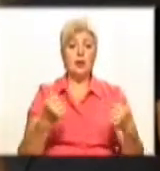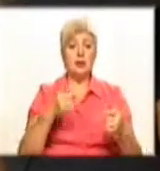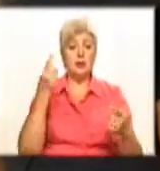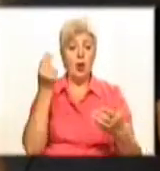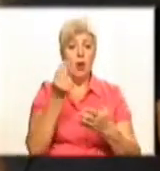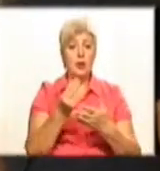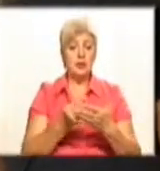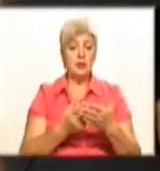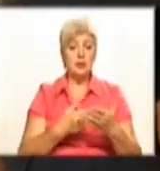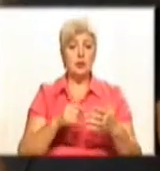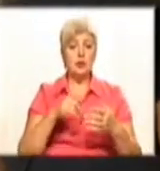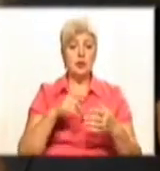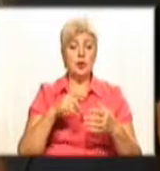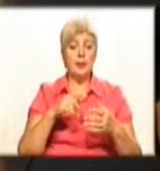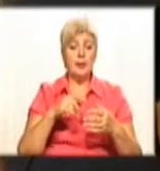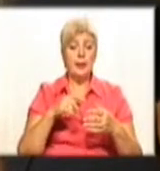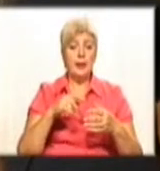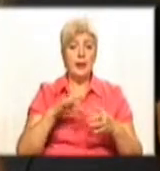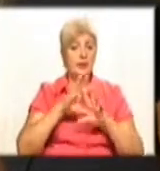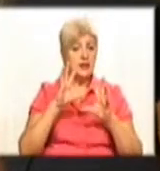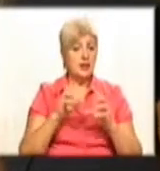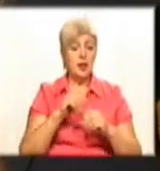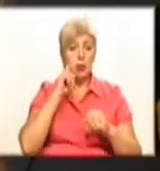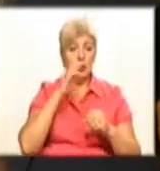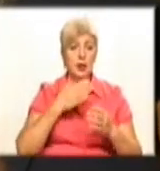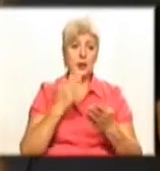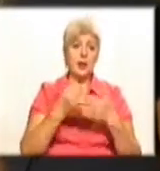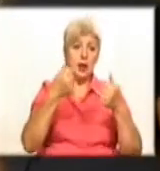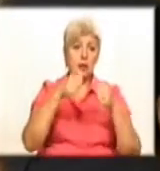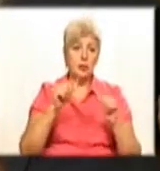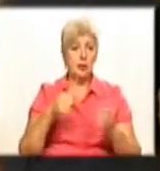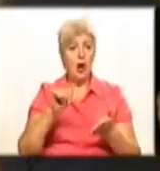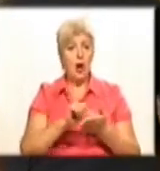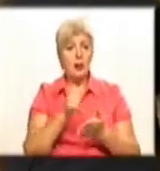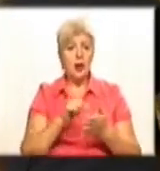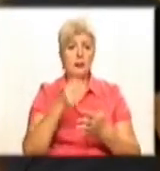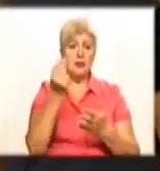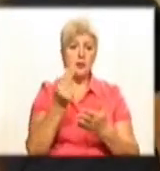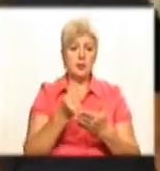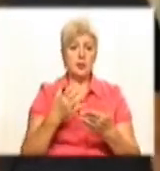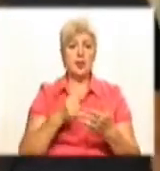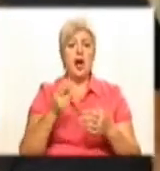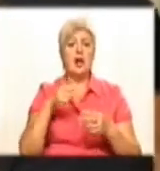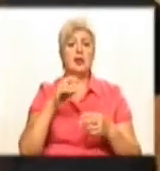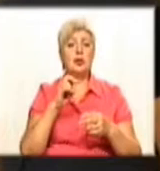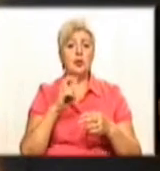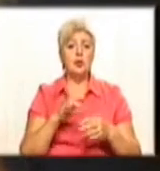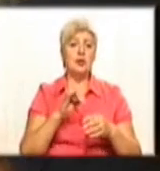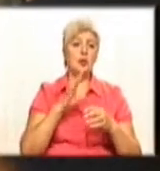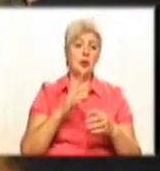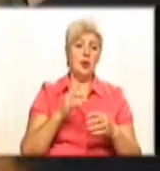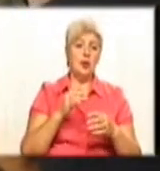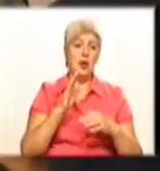мистецтва всієї України. Є твори скульптури, графіки, живописи, декоративно-монументального і